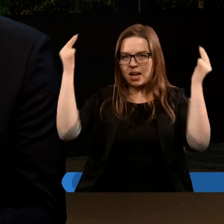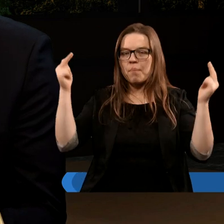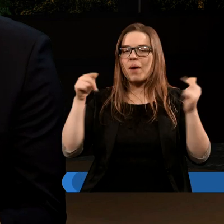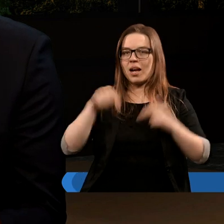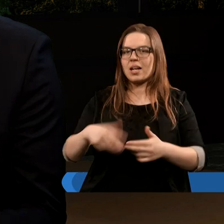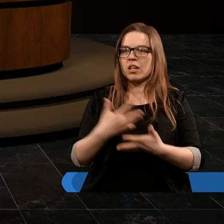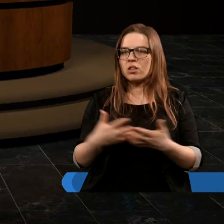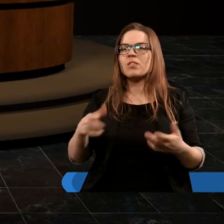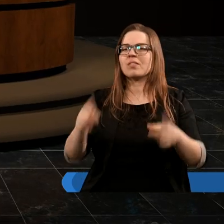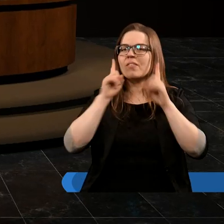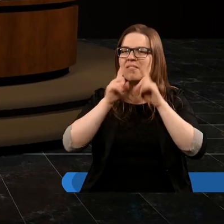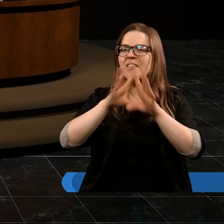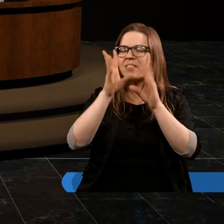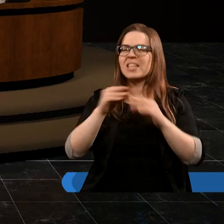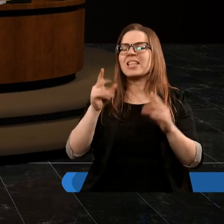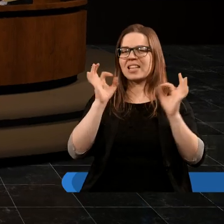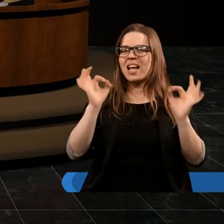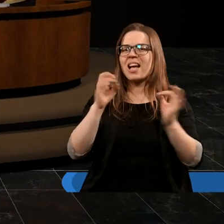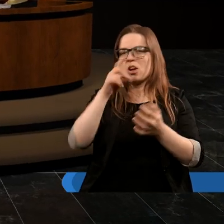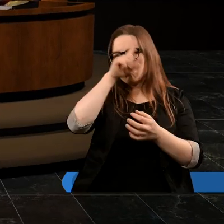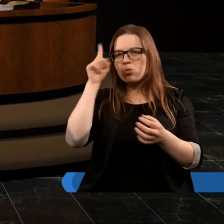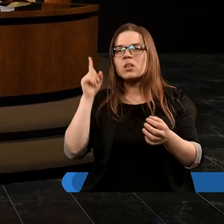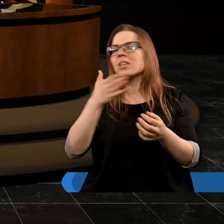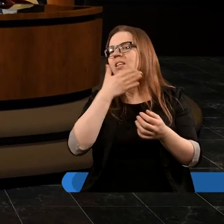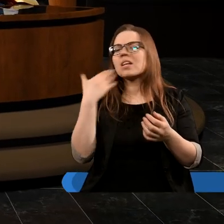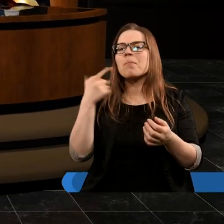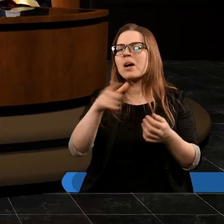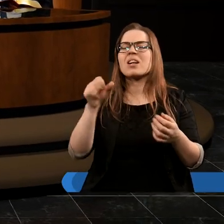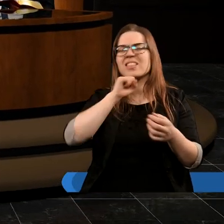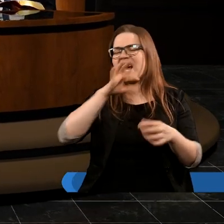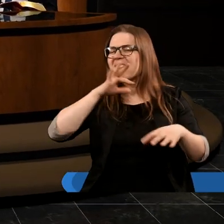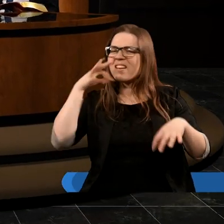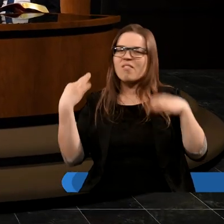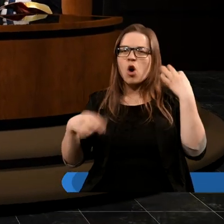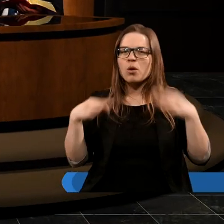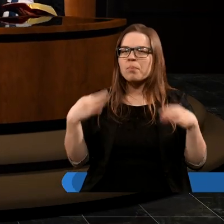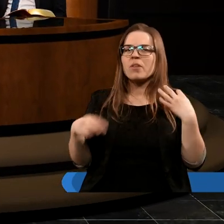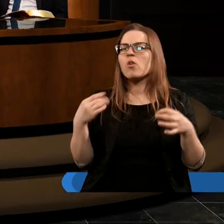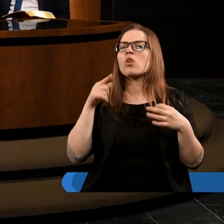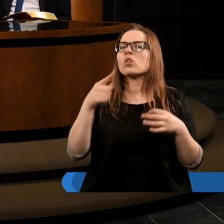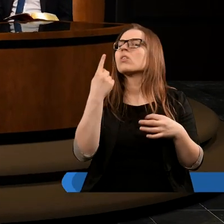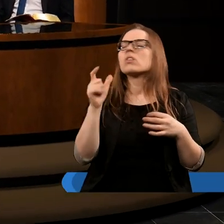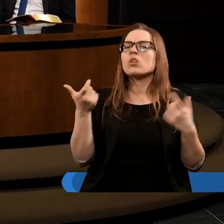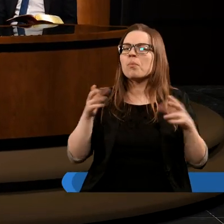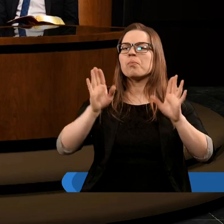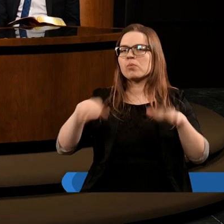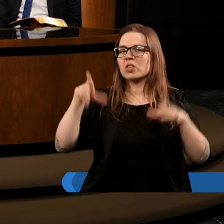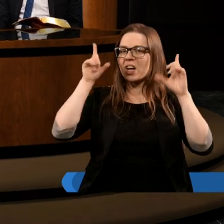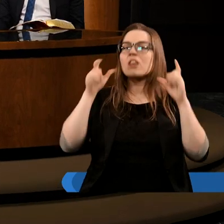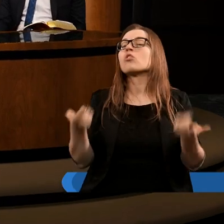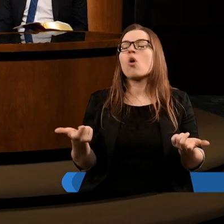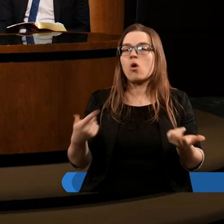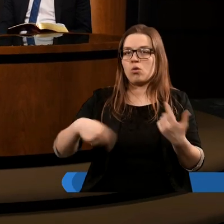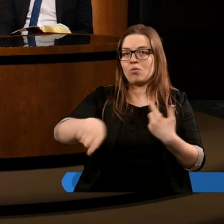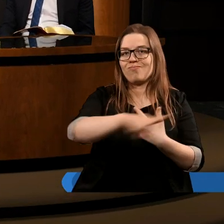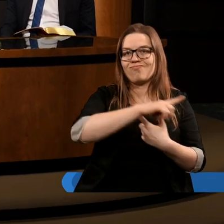że faktycznie te wszystkie istoty, wszyscy aniołowie nie mają już najmniejszych wątpliwości. Więc to, co jedyne pozostało diabełowi,